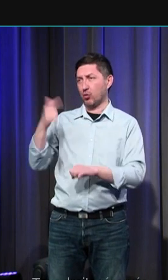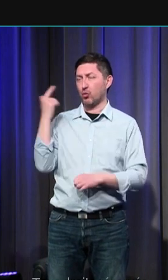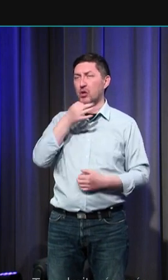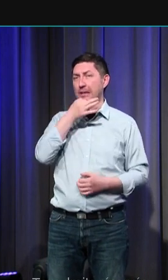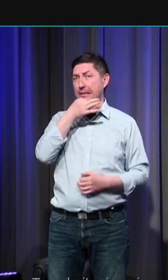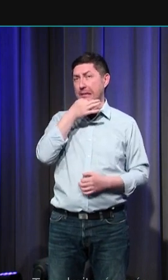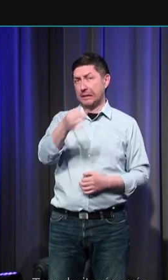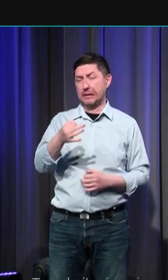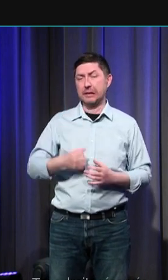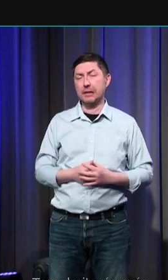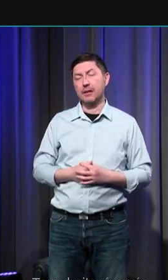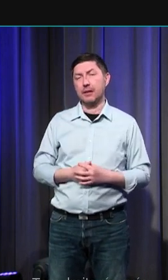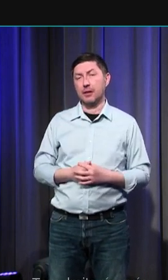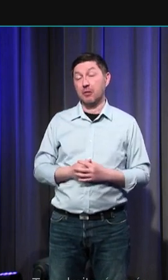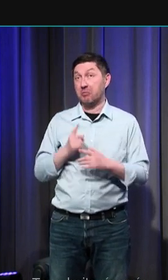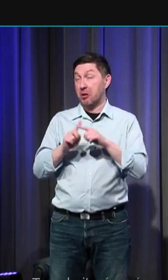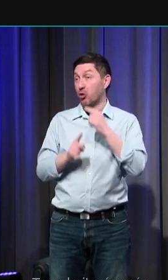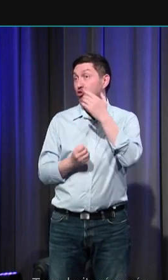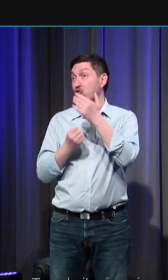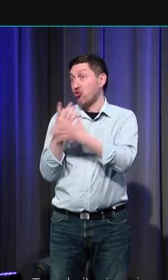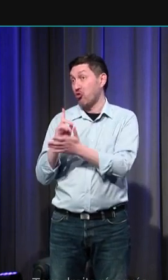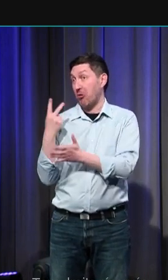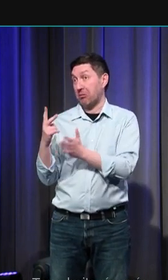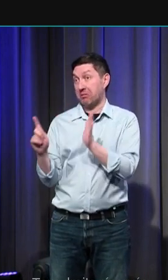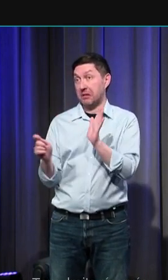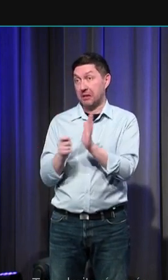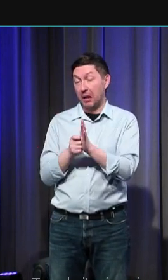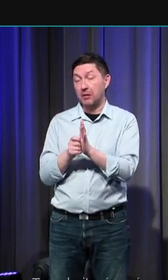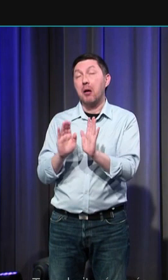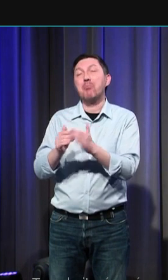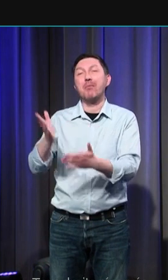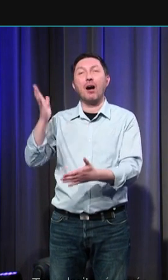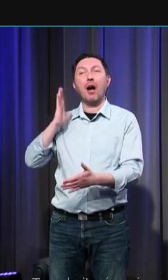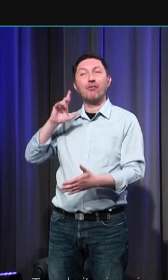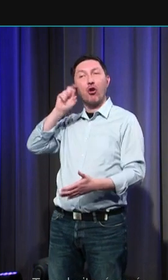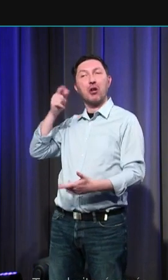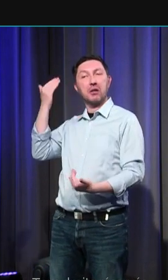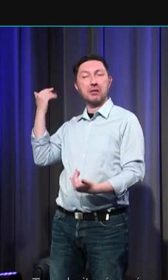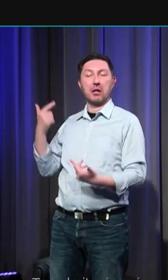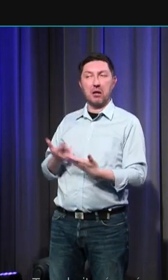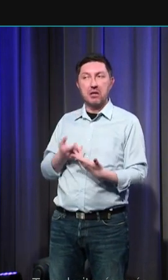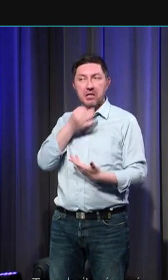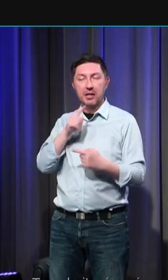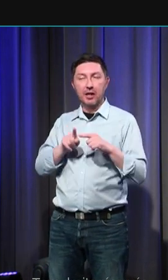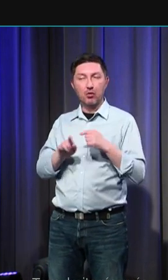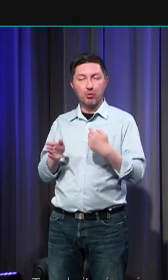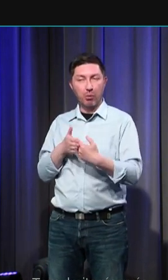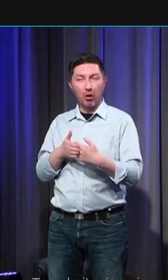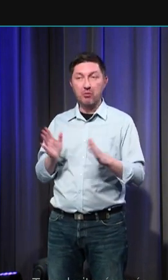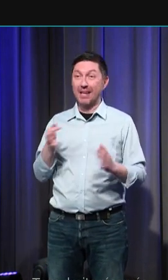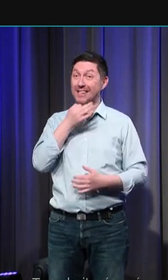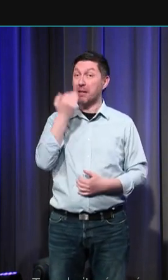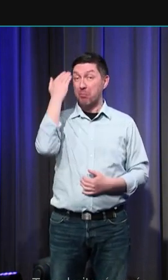de façon assez nouvelle et originale, même si déjà des auteurs antiques disaient des choses comparables, qu'être doté d'un